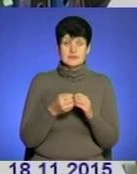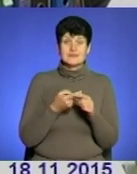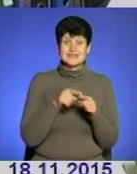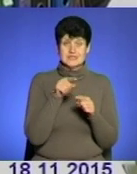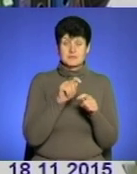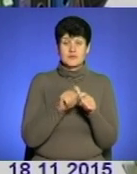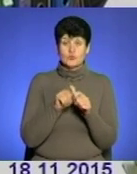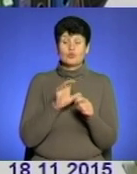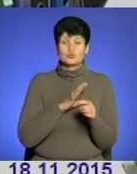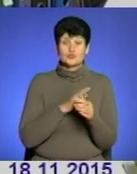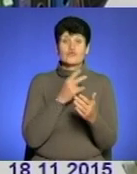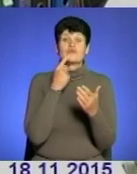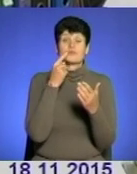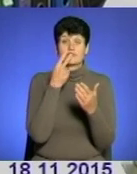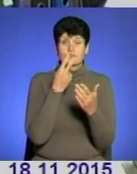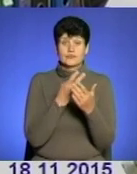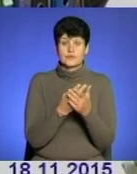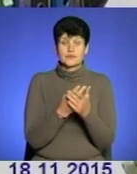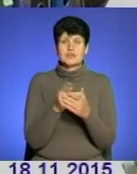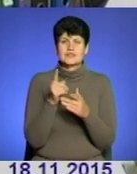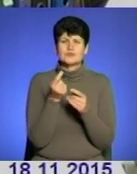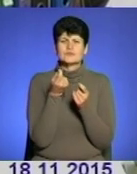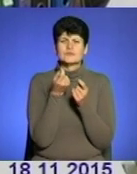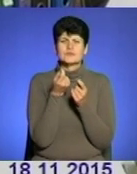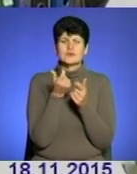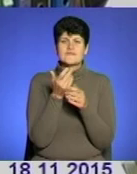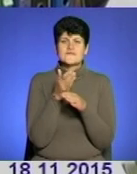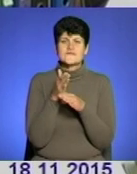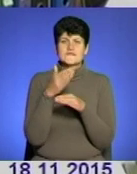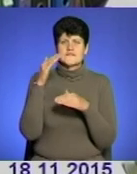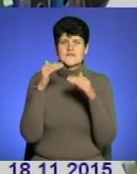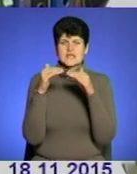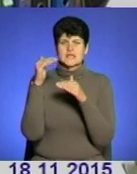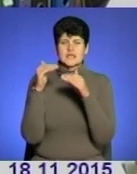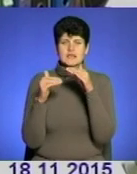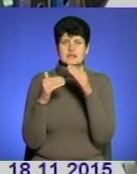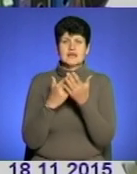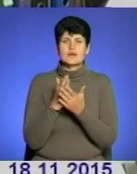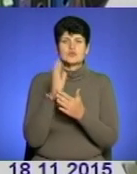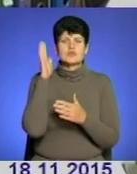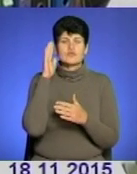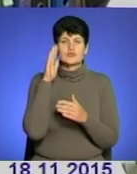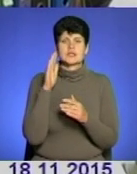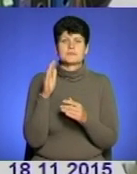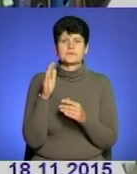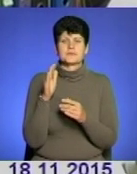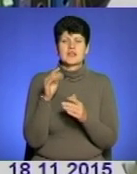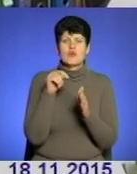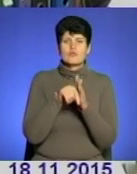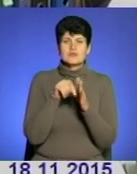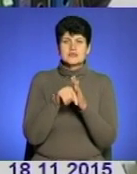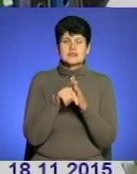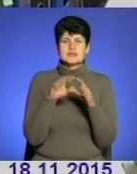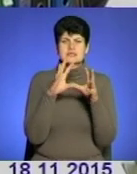досліджень було встановлено лише відхилення якості води за мікробіологічними показниками, а власне за вмістом